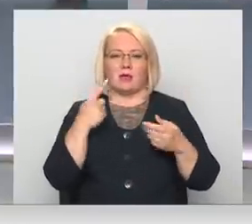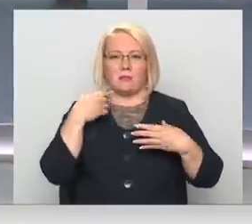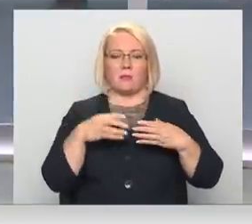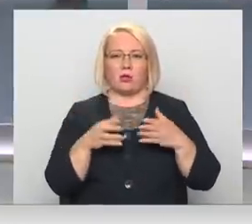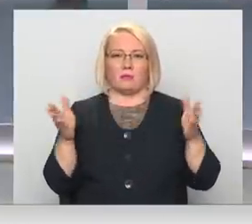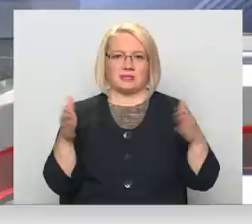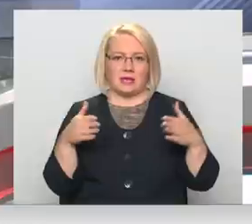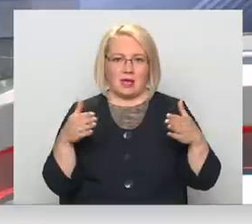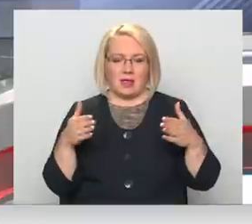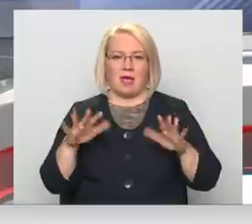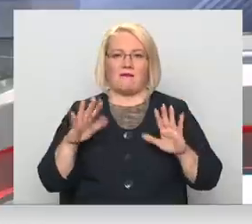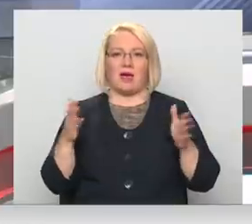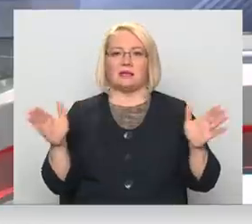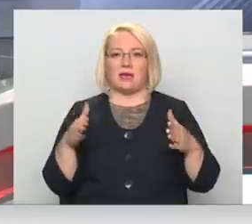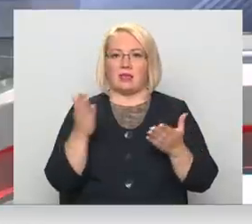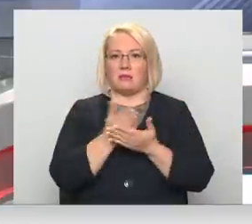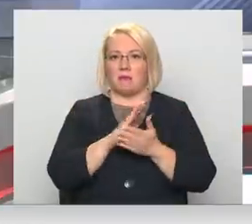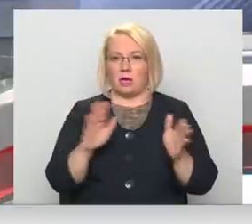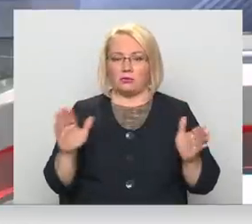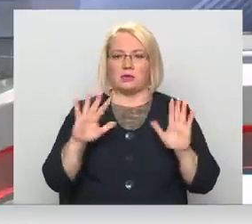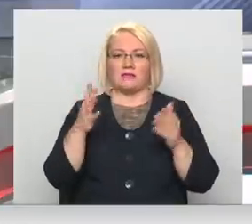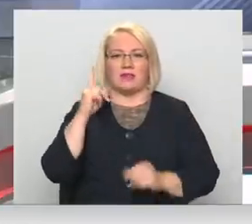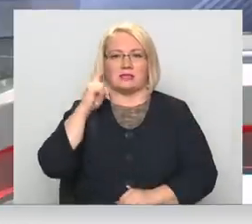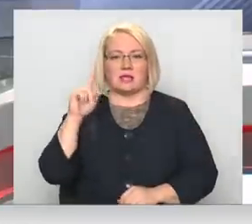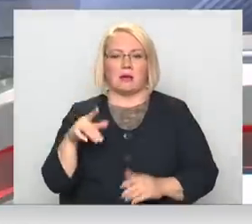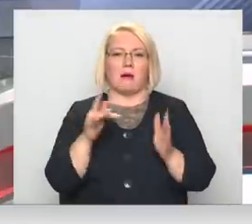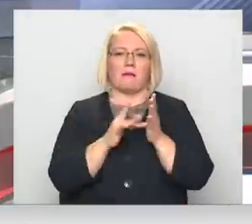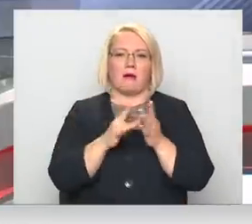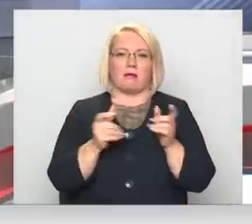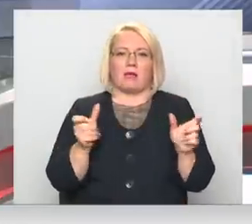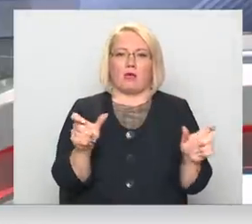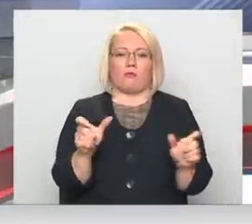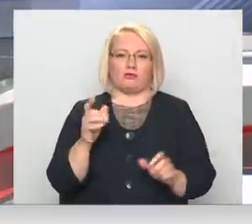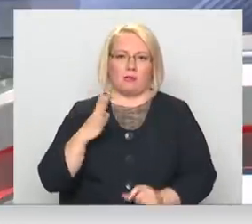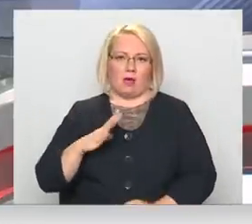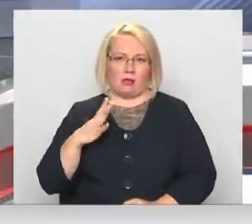Sveiks, Māri! Vai sēdi ir beigusies un arī ir zināms, kādi ierobežojumi ir gaidāmi?